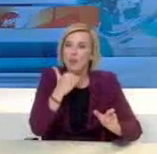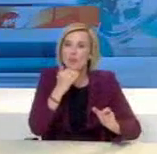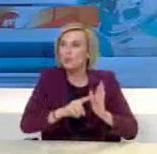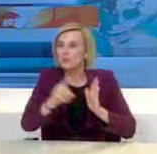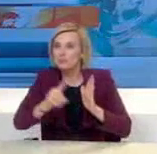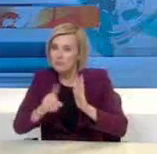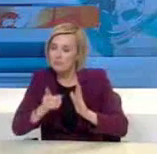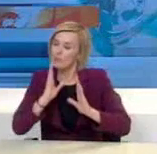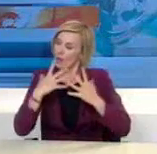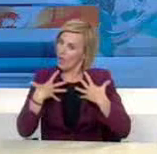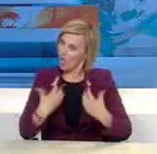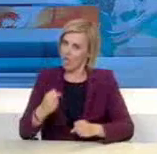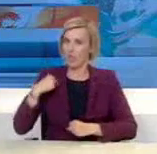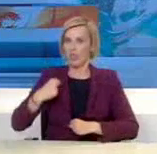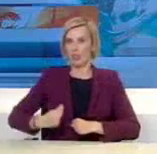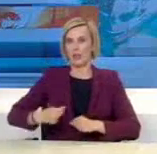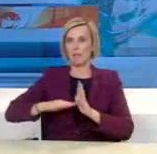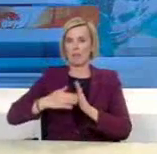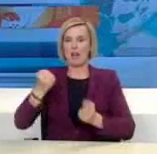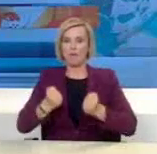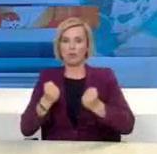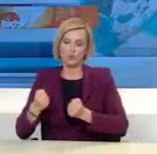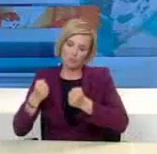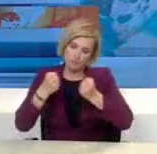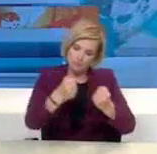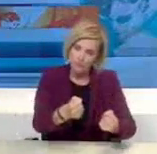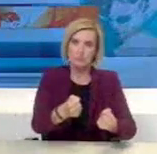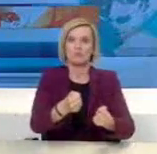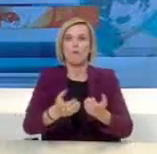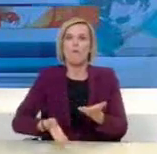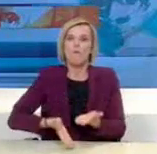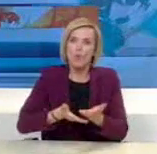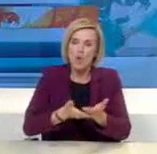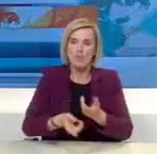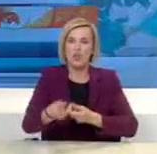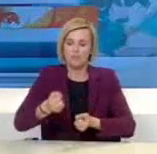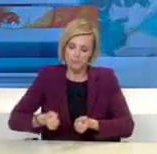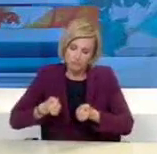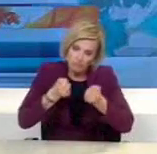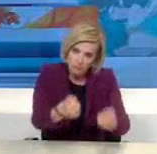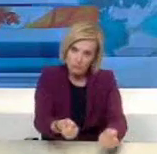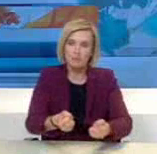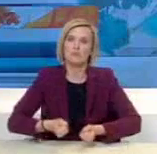διεκπαιρωνούνται οι εργασίες τους, είτε ακόμα και οι προμήθειες από σούπερ μάρκετ, μέσω δημοτικών υπαλλήλων.